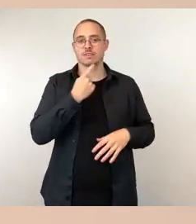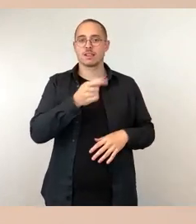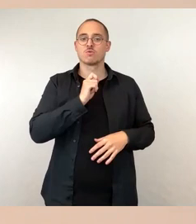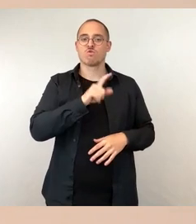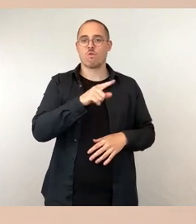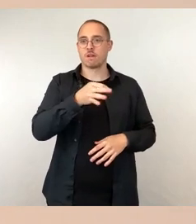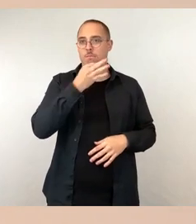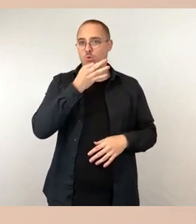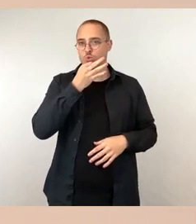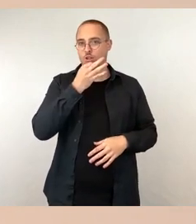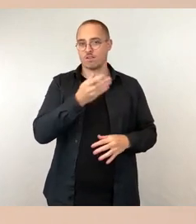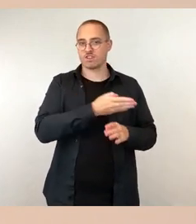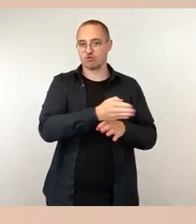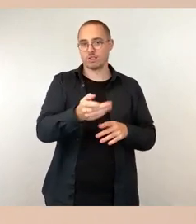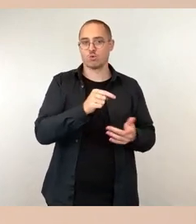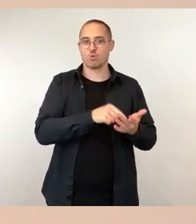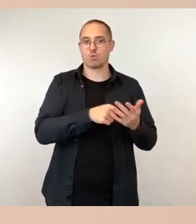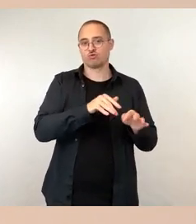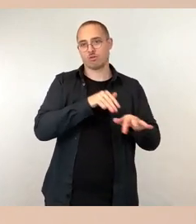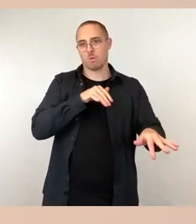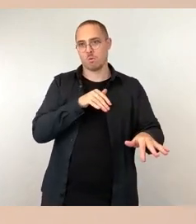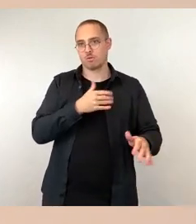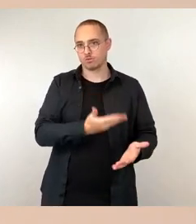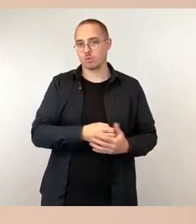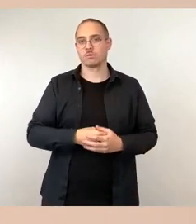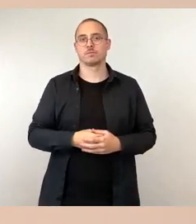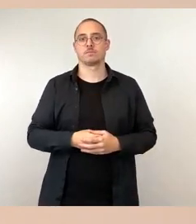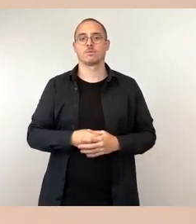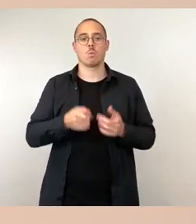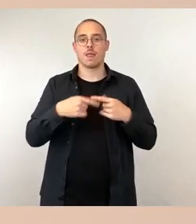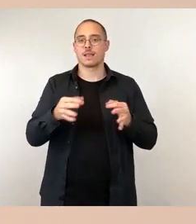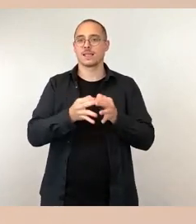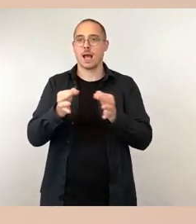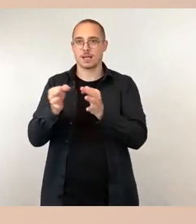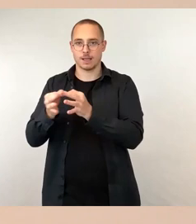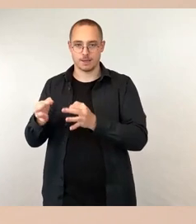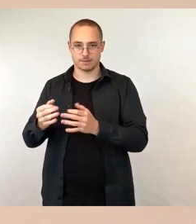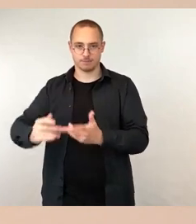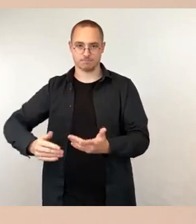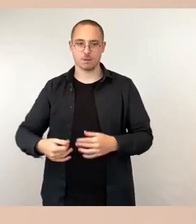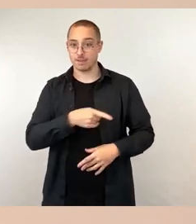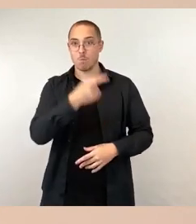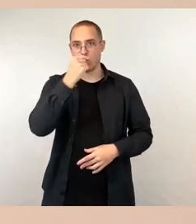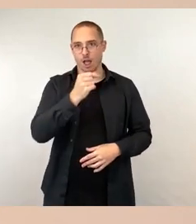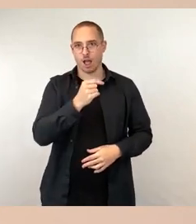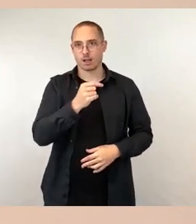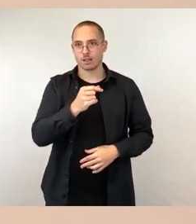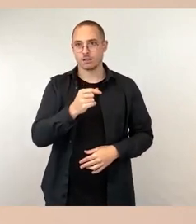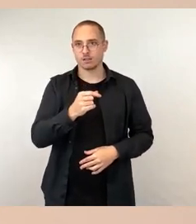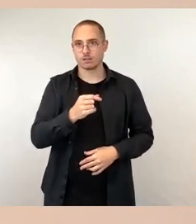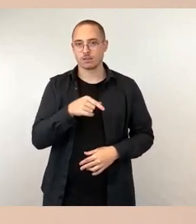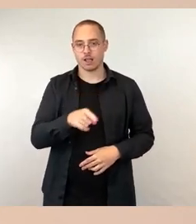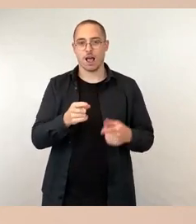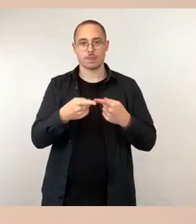in der Morgenspitze und die anderen Tage haben, ich sage jetzt mal, an diesen zwölf